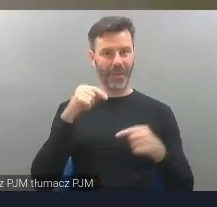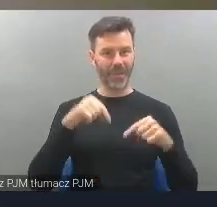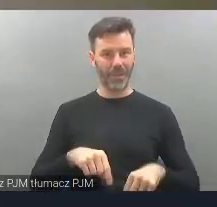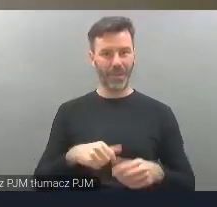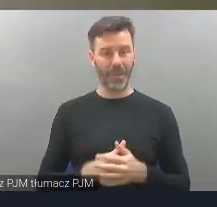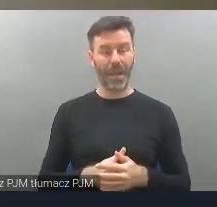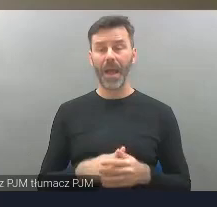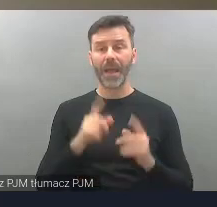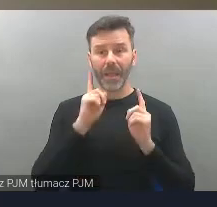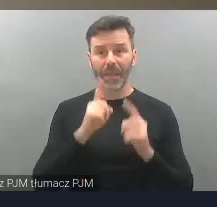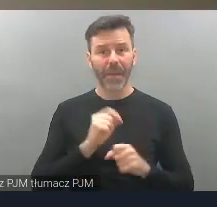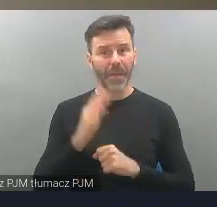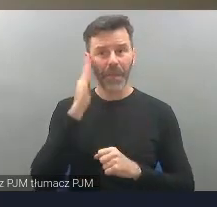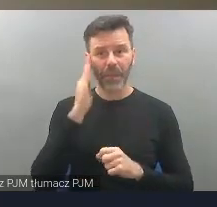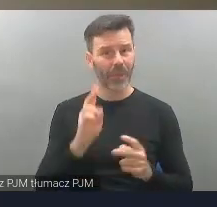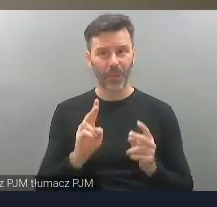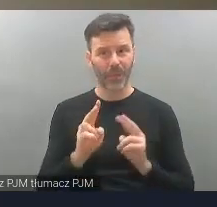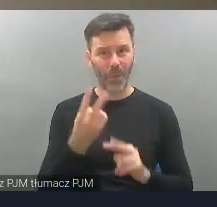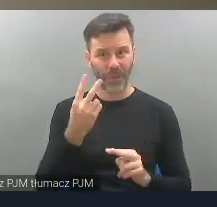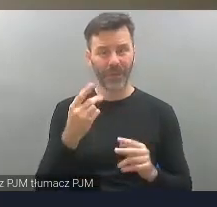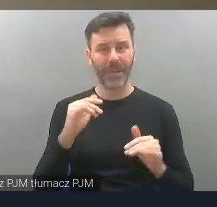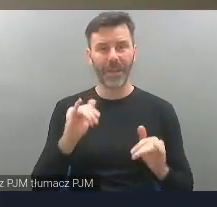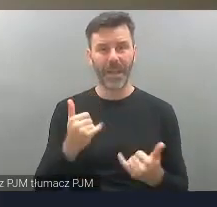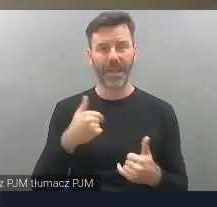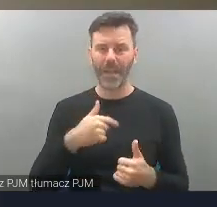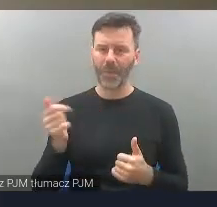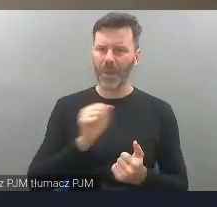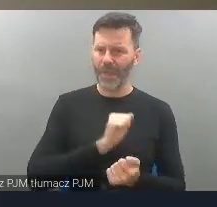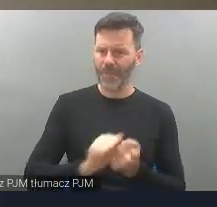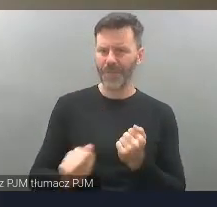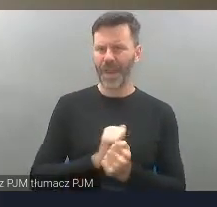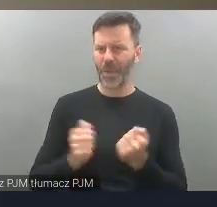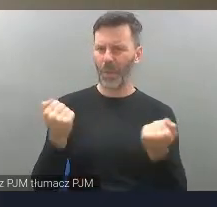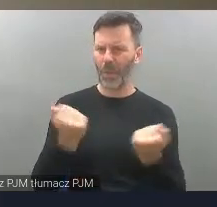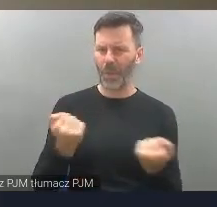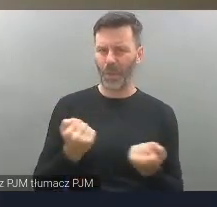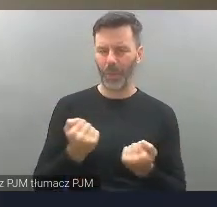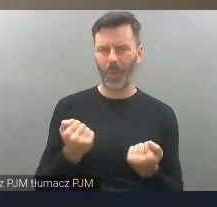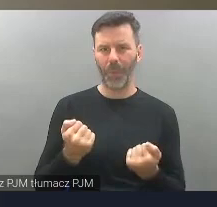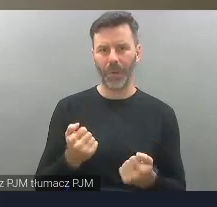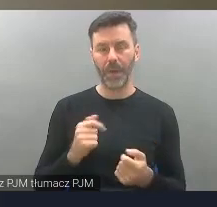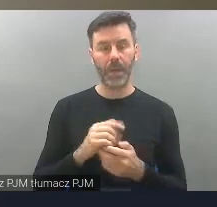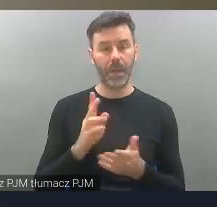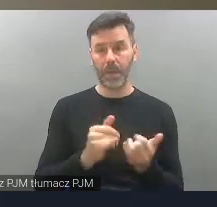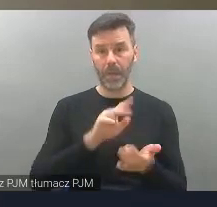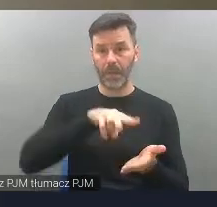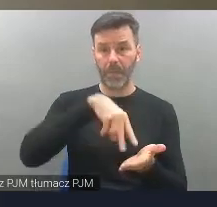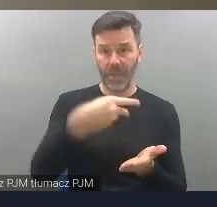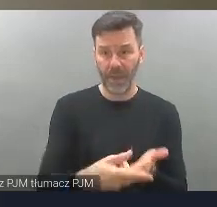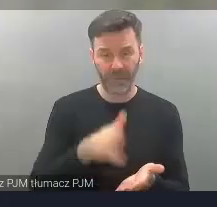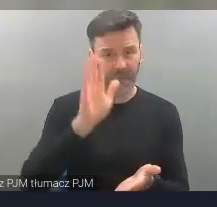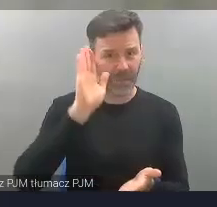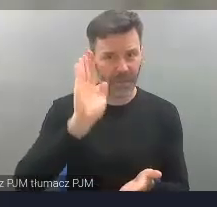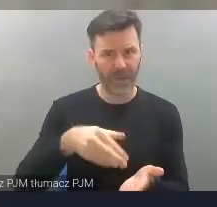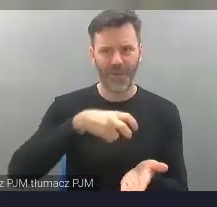mam to mieszkanie, dlatego, że nauczyłam się, że trzeba walczyć bardzo mocno od swojej i nawet jak się przewrócisz, to wstań nawet jak nie